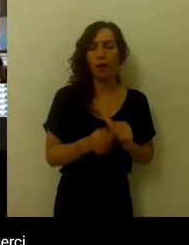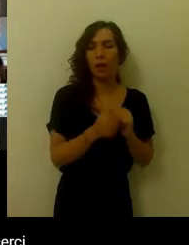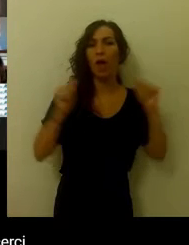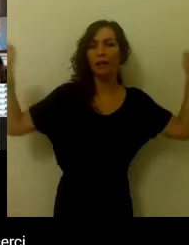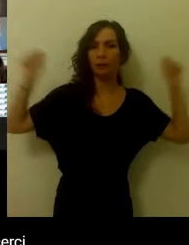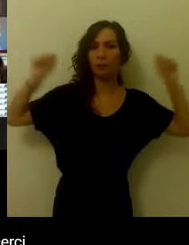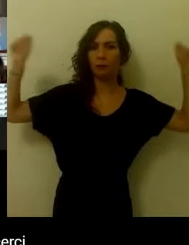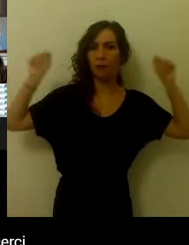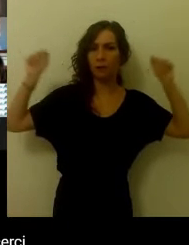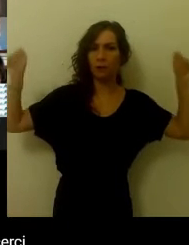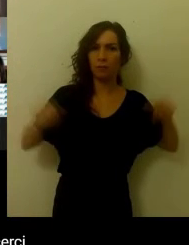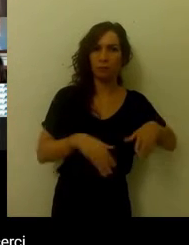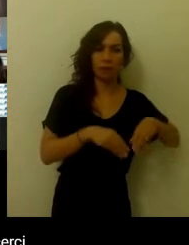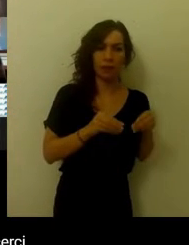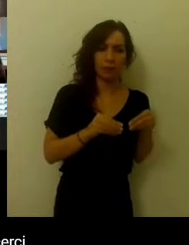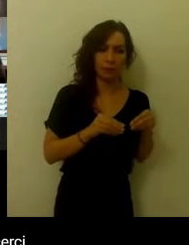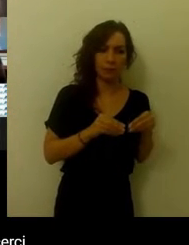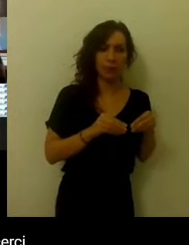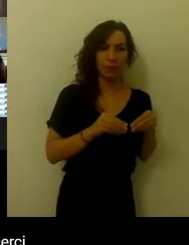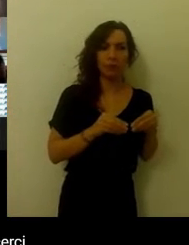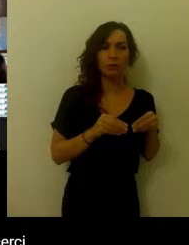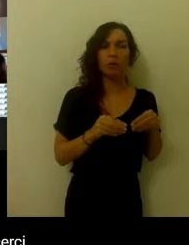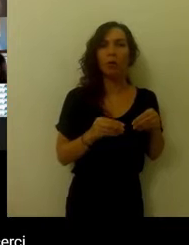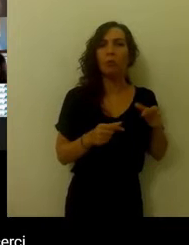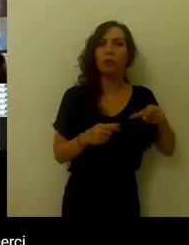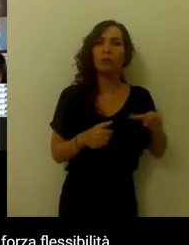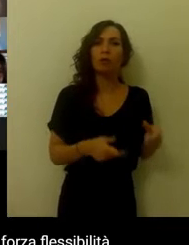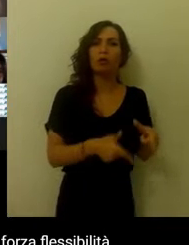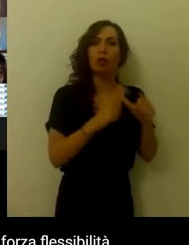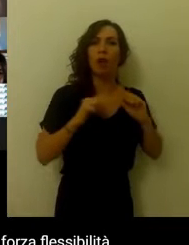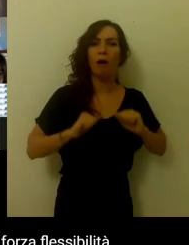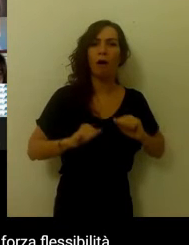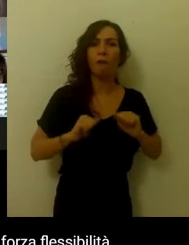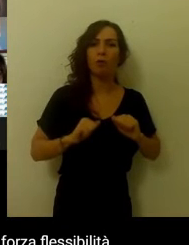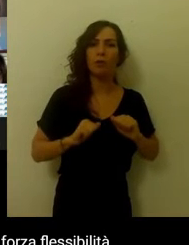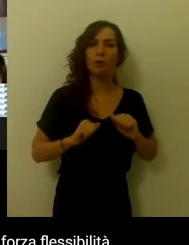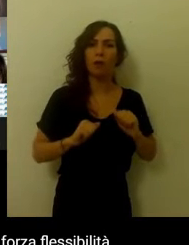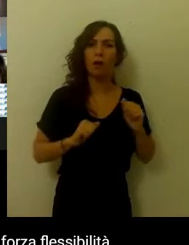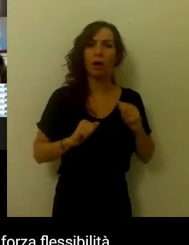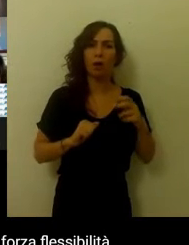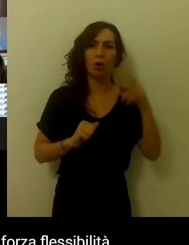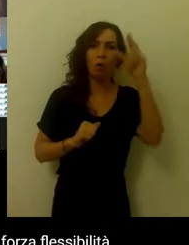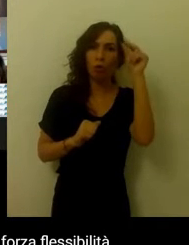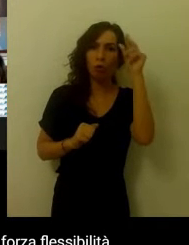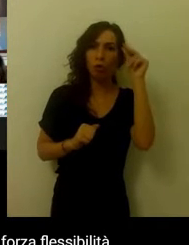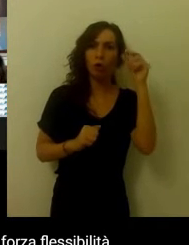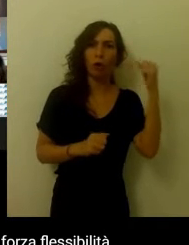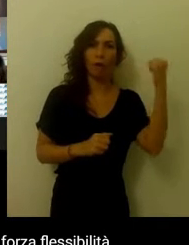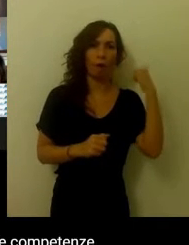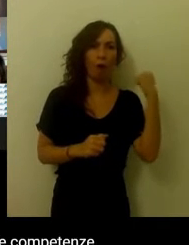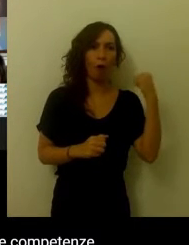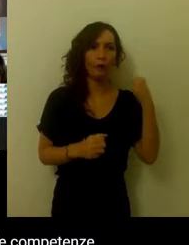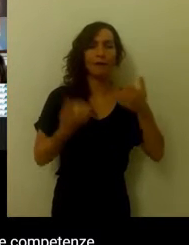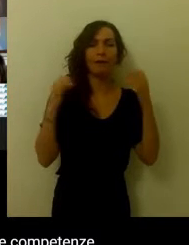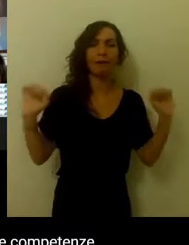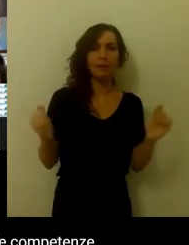fisica, che ci permette di conoscerci delle capacità come la resistenza, la coordinazione, la forza, la